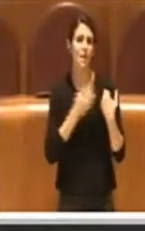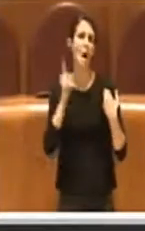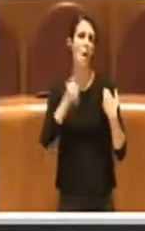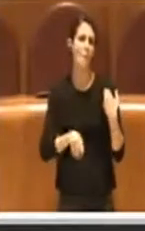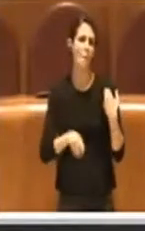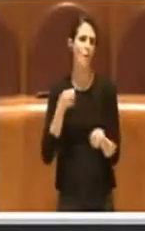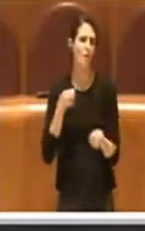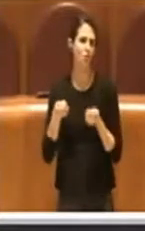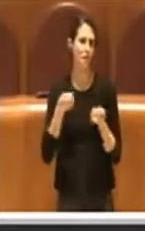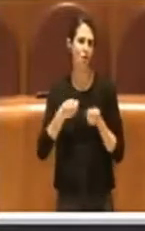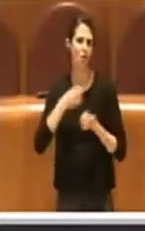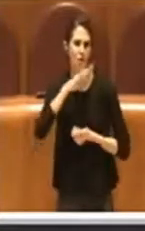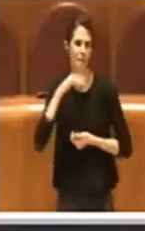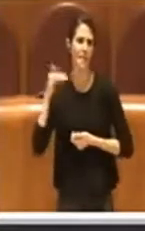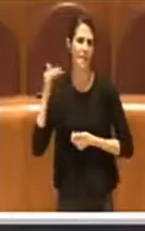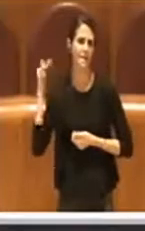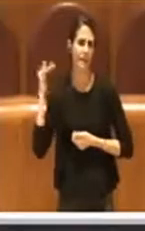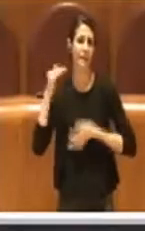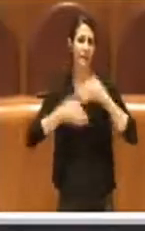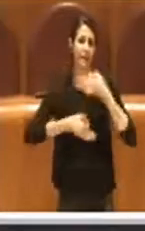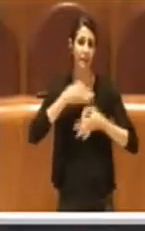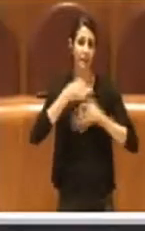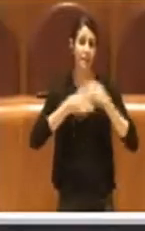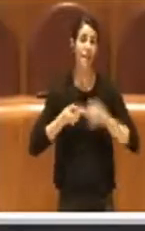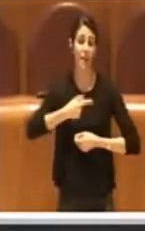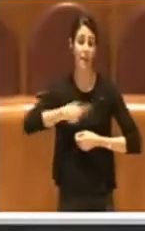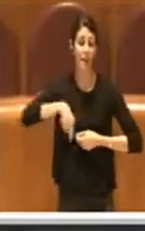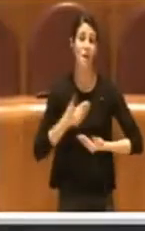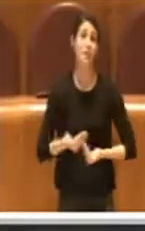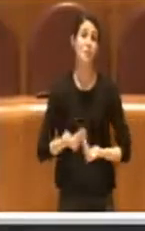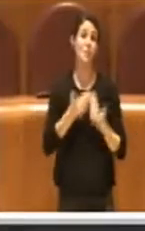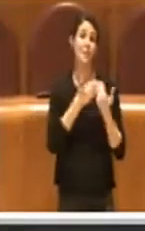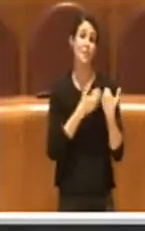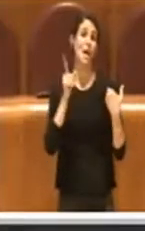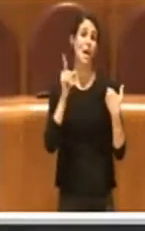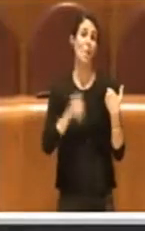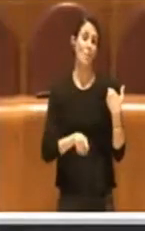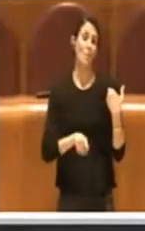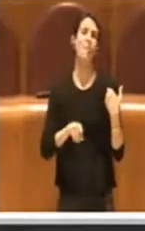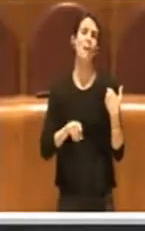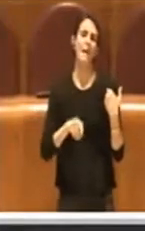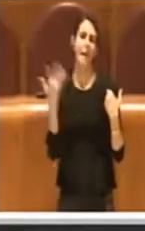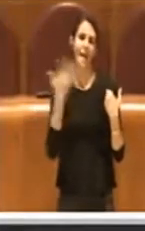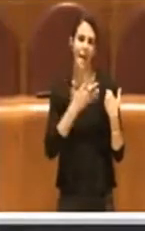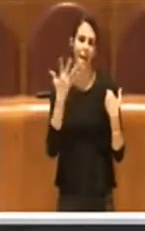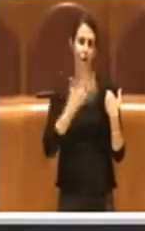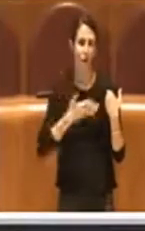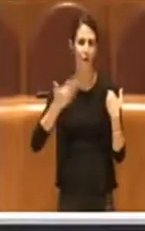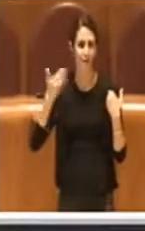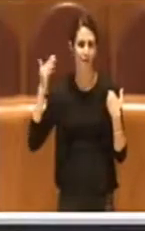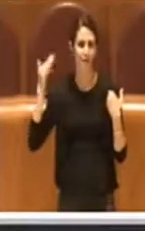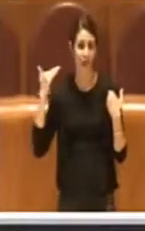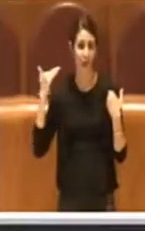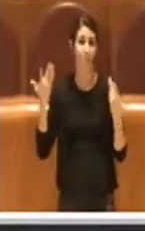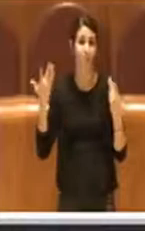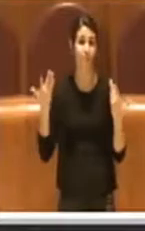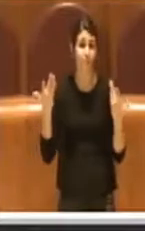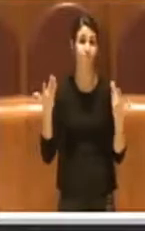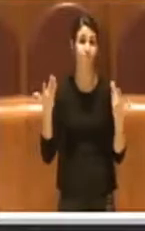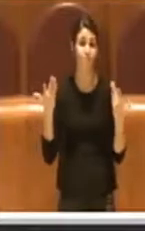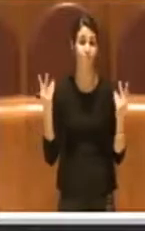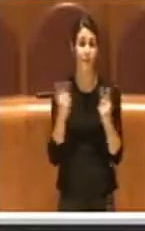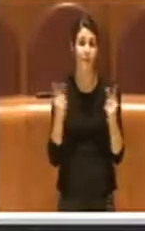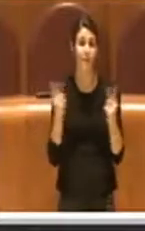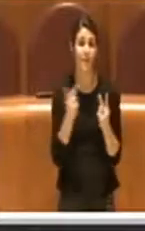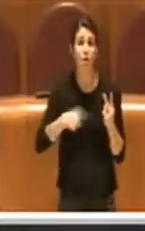e di accollarci la responsabilità di questo, sanare degli errori del passato senza devo dire neanche